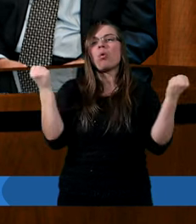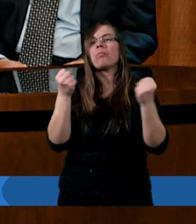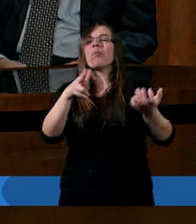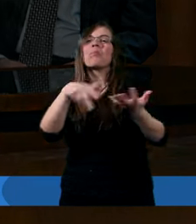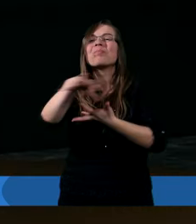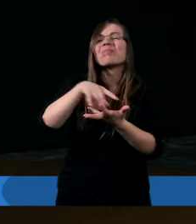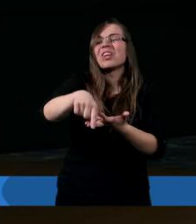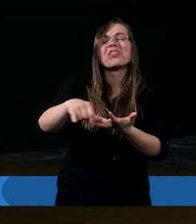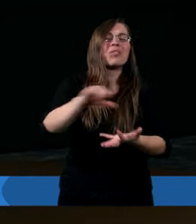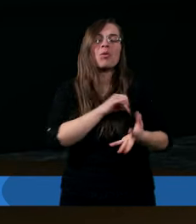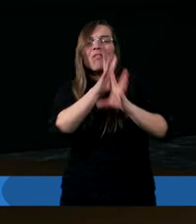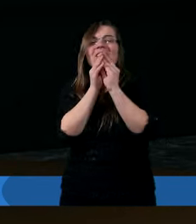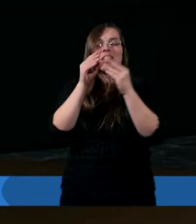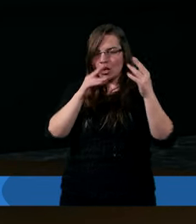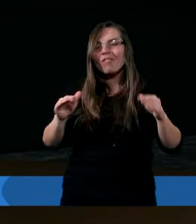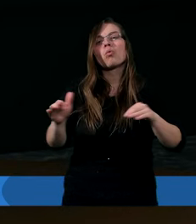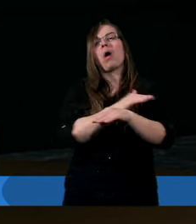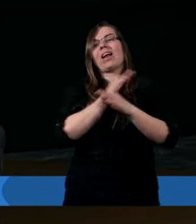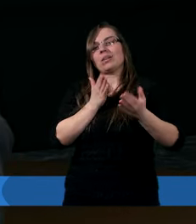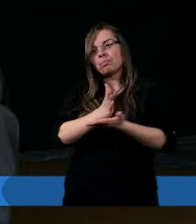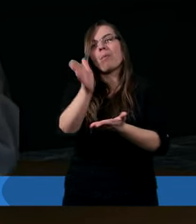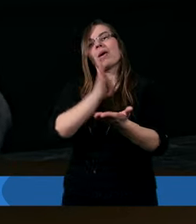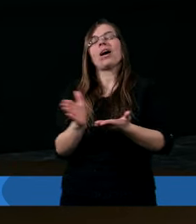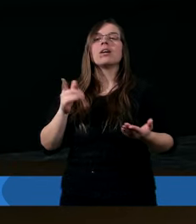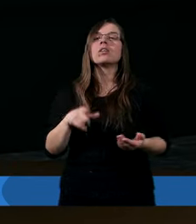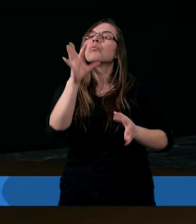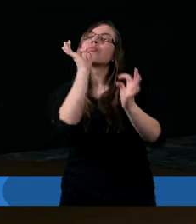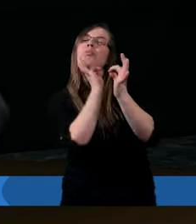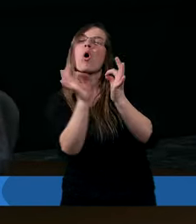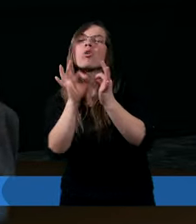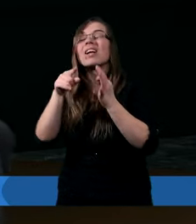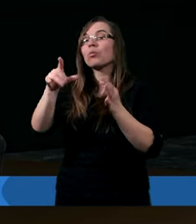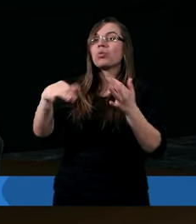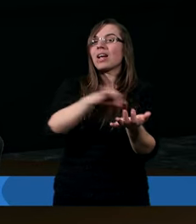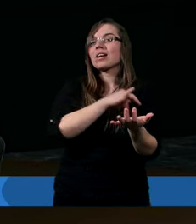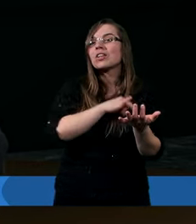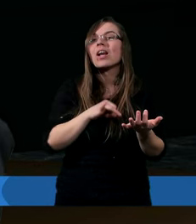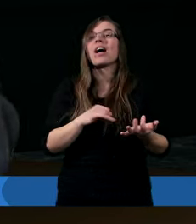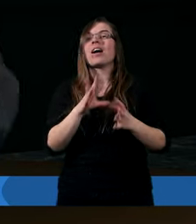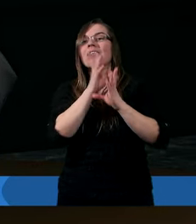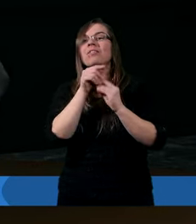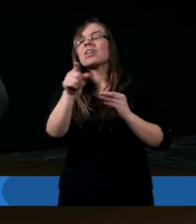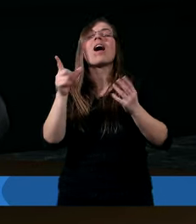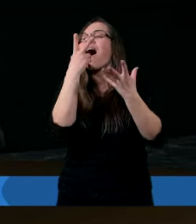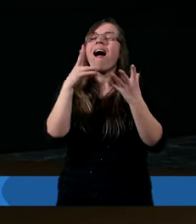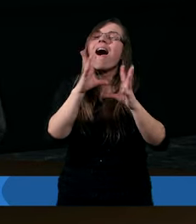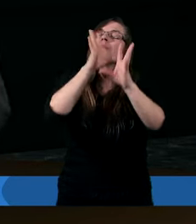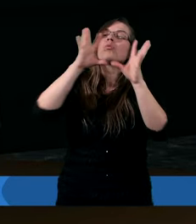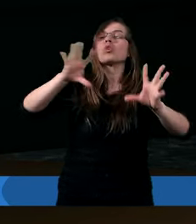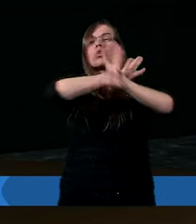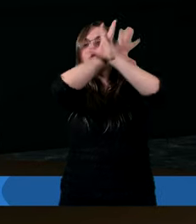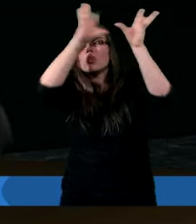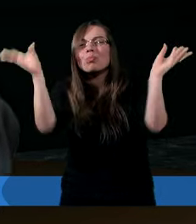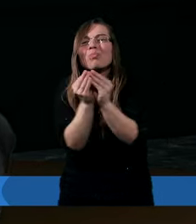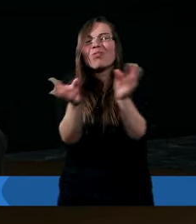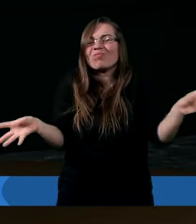na świecie. To nie są poszczególne grzechy, ale jakby tu zsumował całe